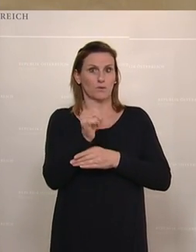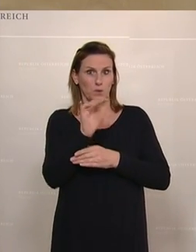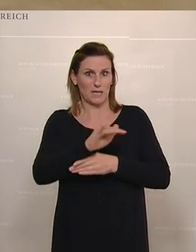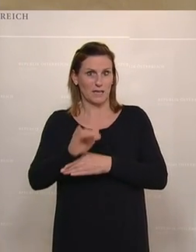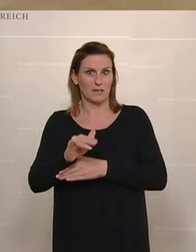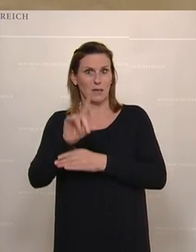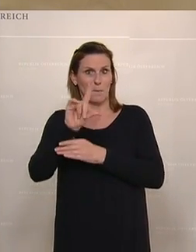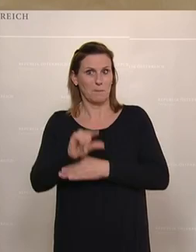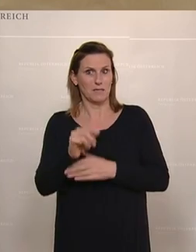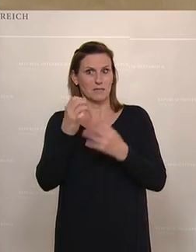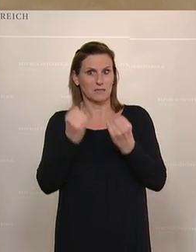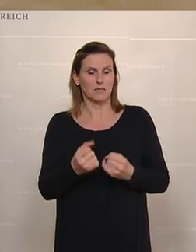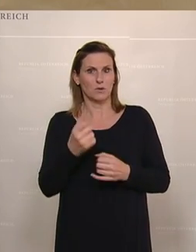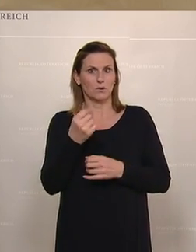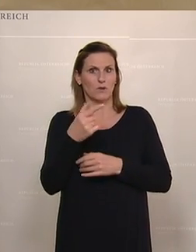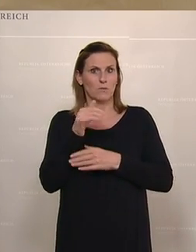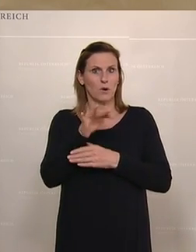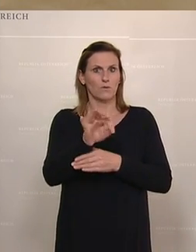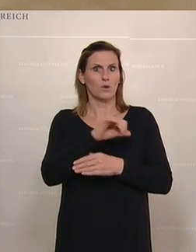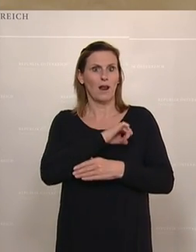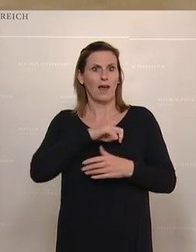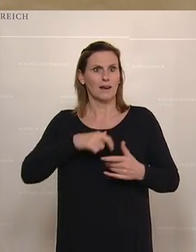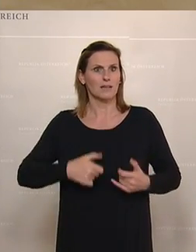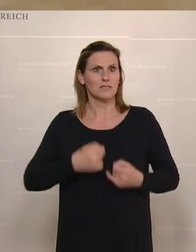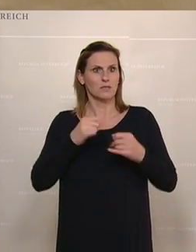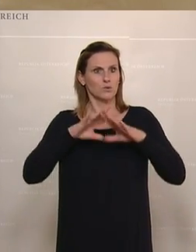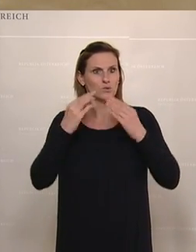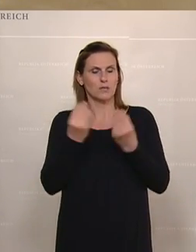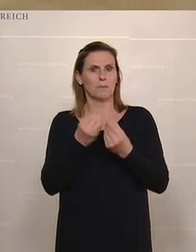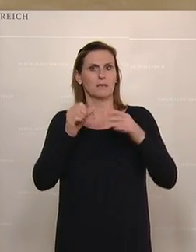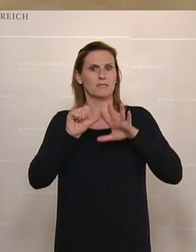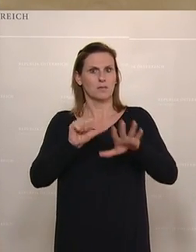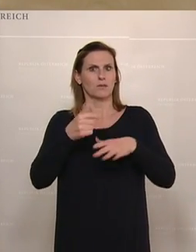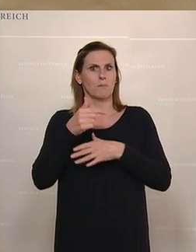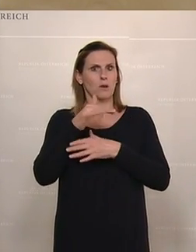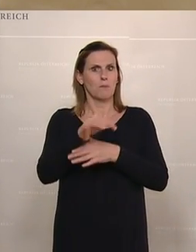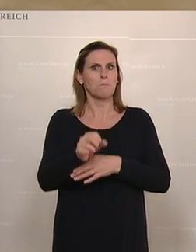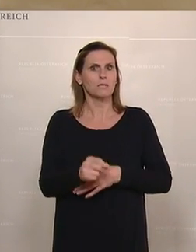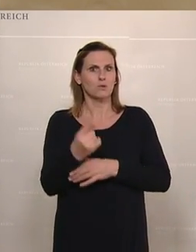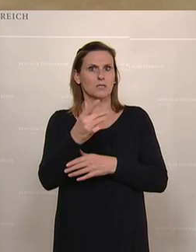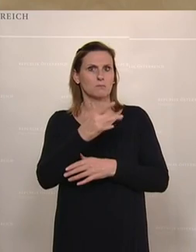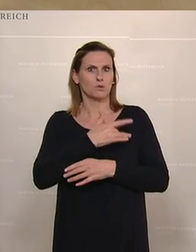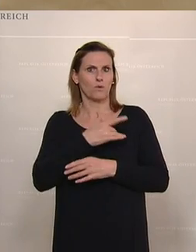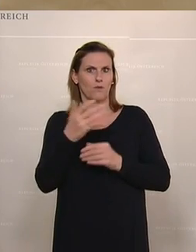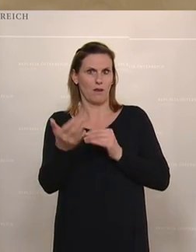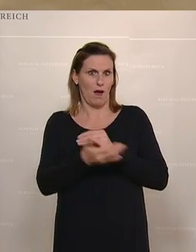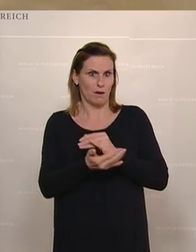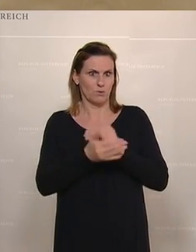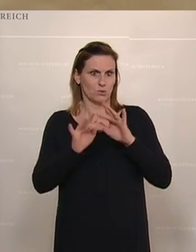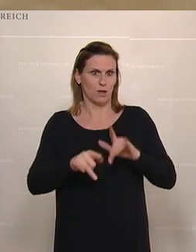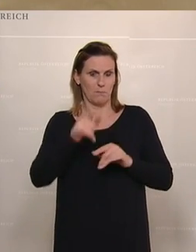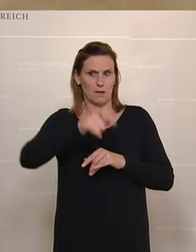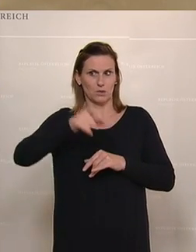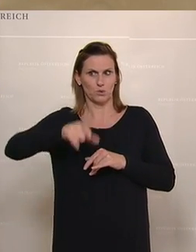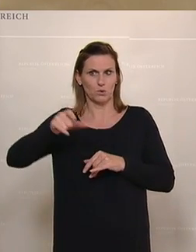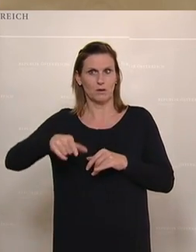der Mindestsicherung, 12 Millionen für Alleinerziehende und 26 Millionen für besonders von Armut betroffene Personen.